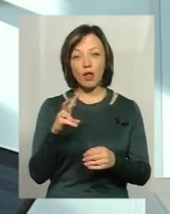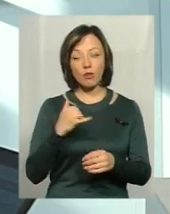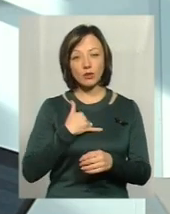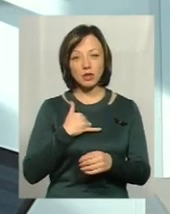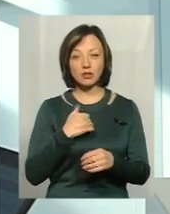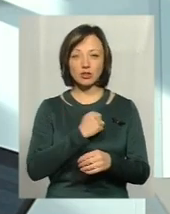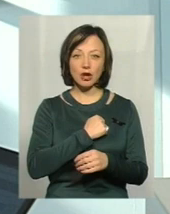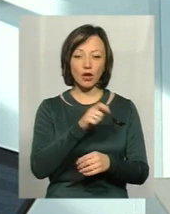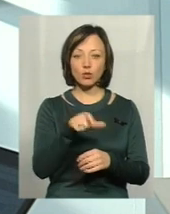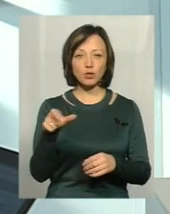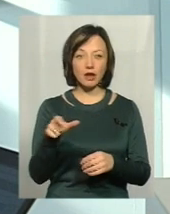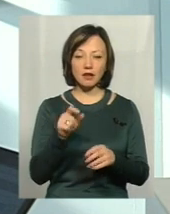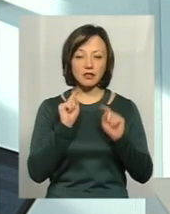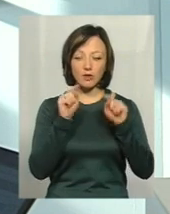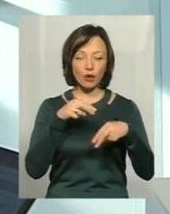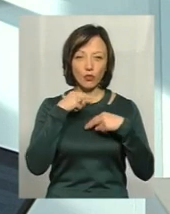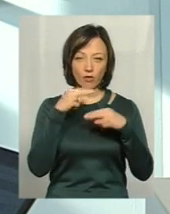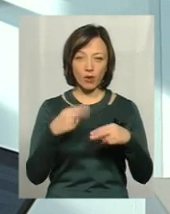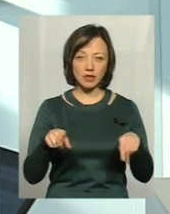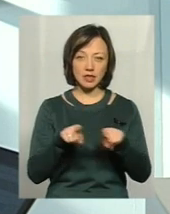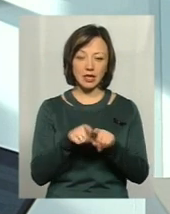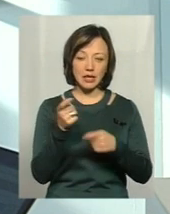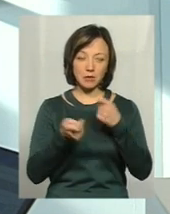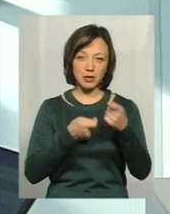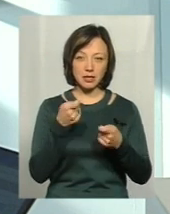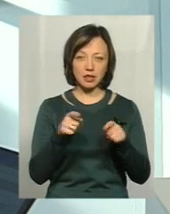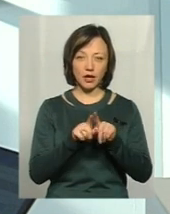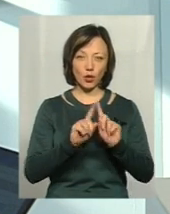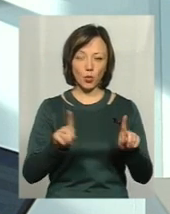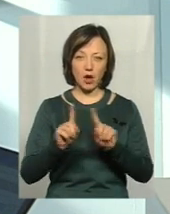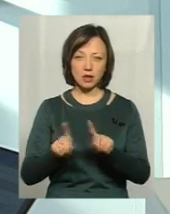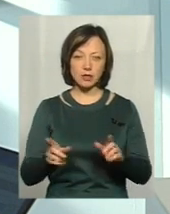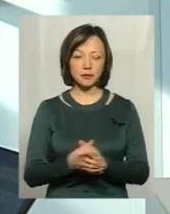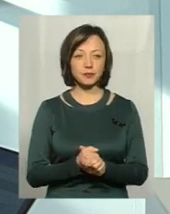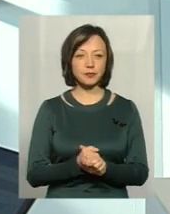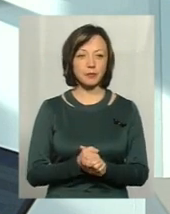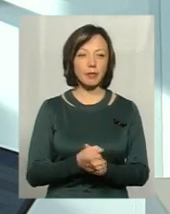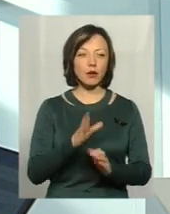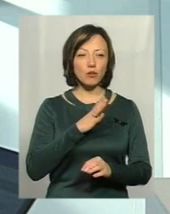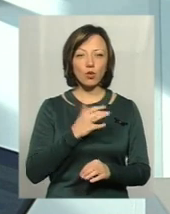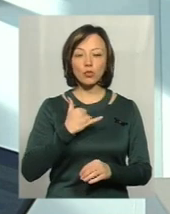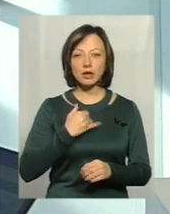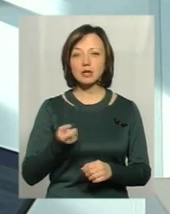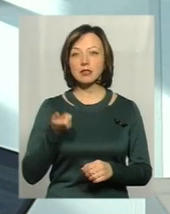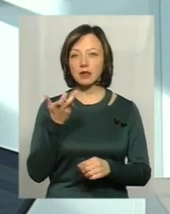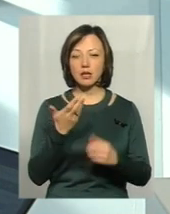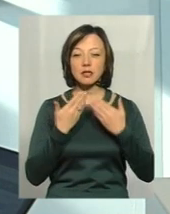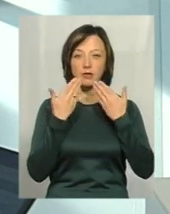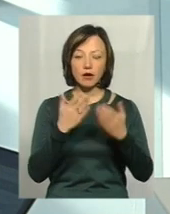чомусь, на жаль, люди не звертають увагу ось на такі дрібниці, на такі нюанси. Було у нас кілька звернень,